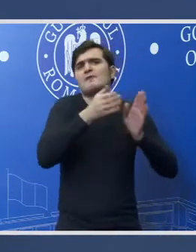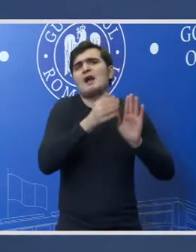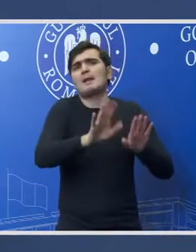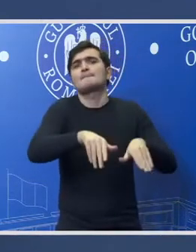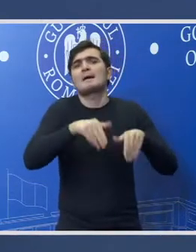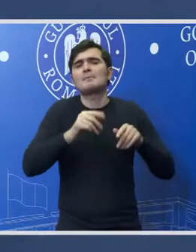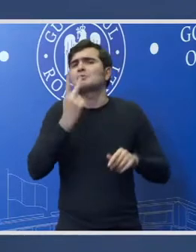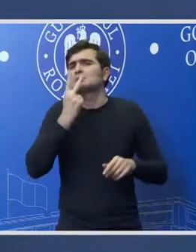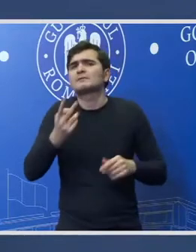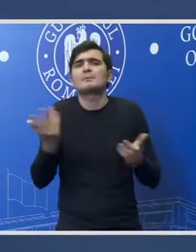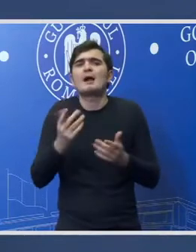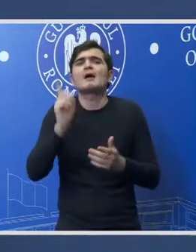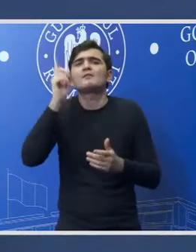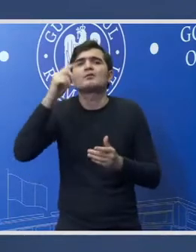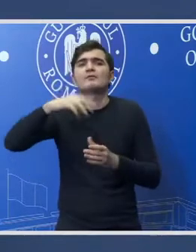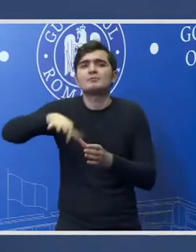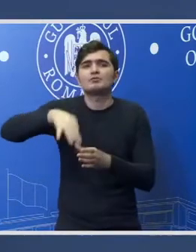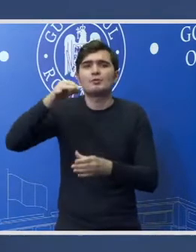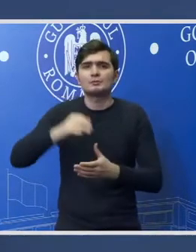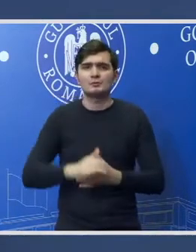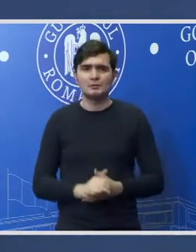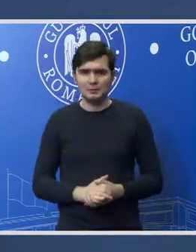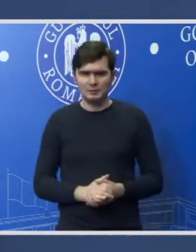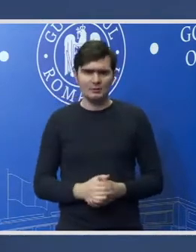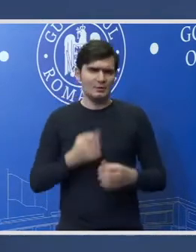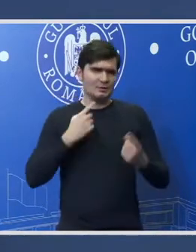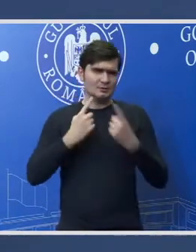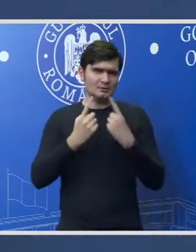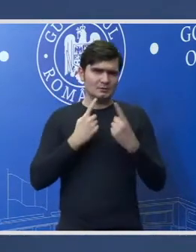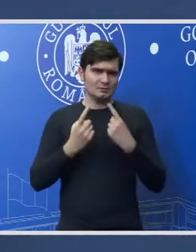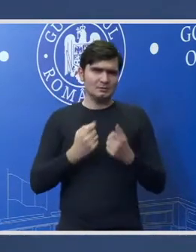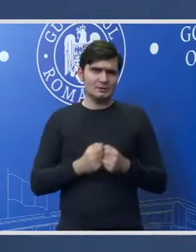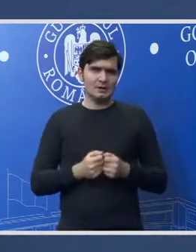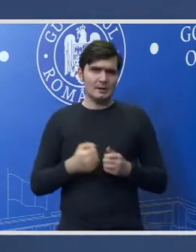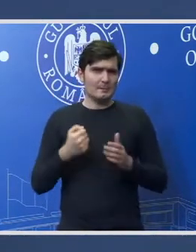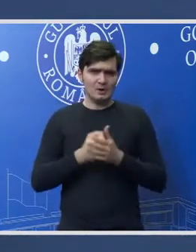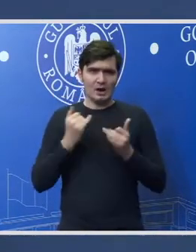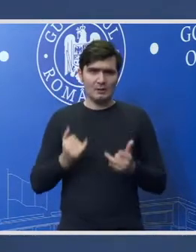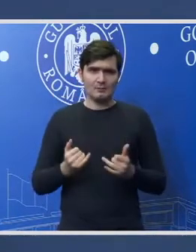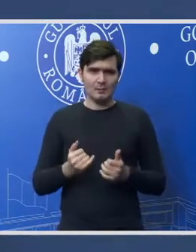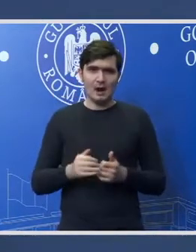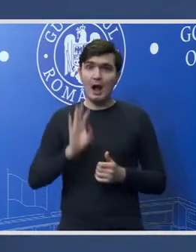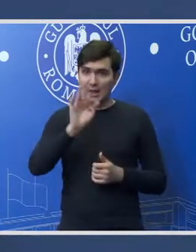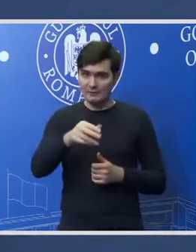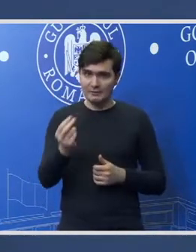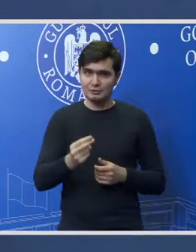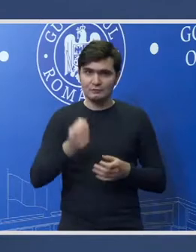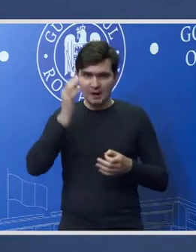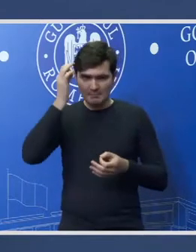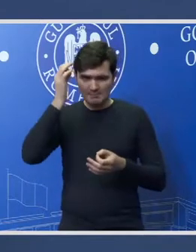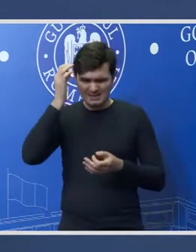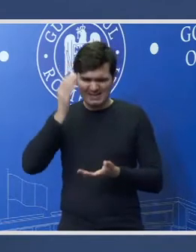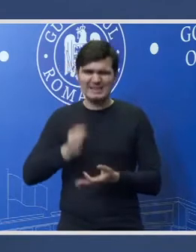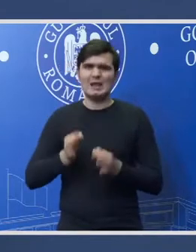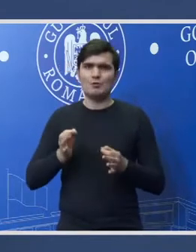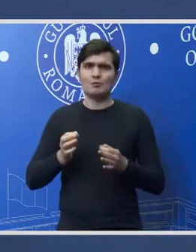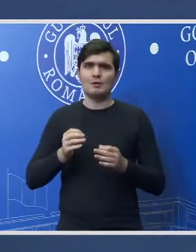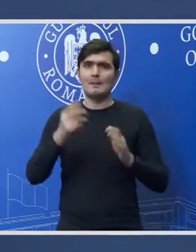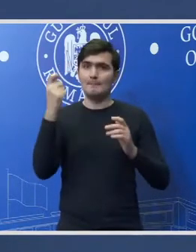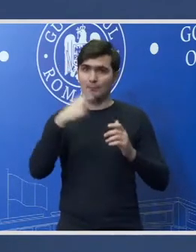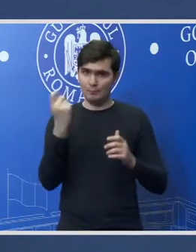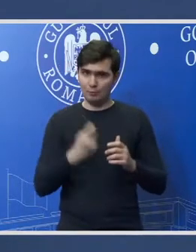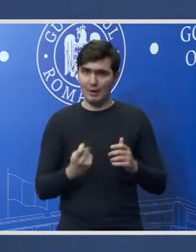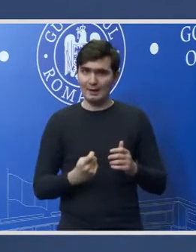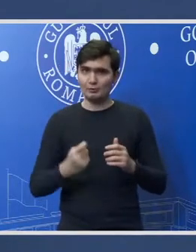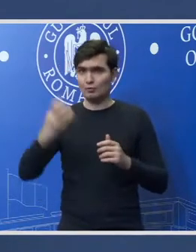vor fi soluțiile Din discuțiile pe care le-ați purtat până în prezent aveți certitudinea că acest proiect va trece în forma